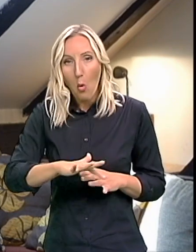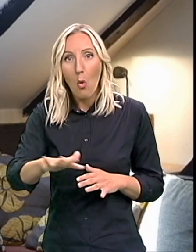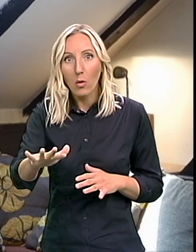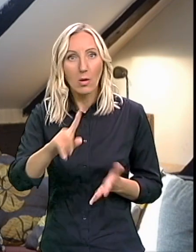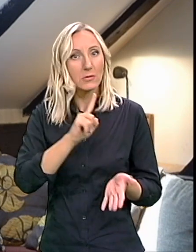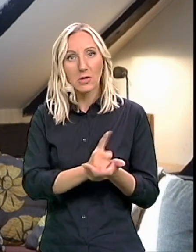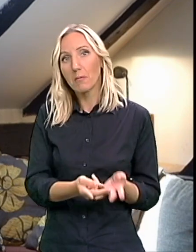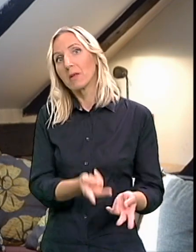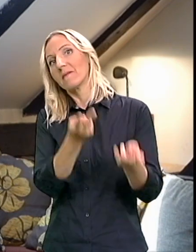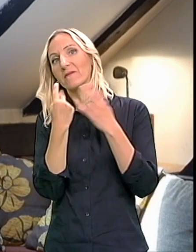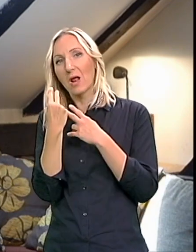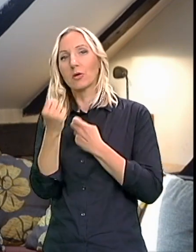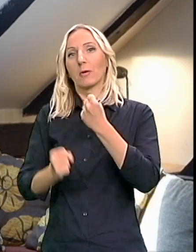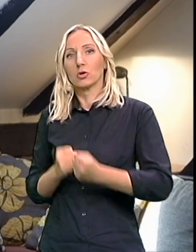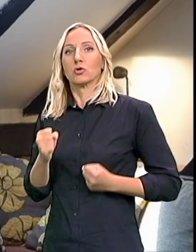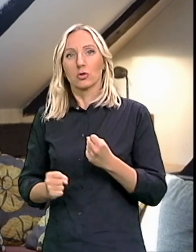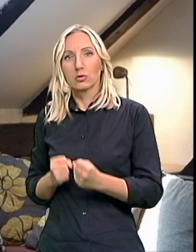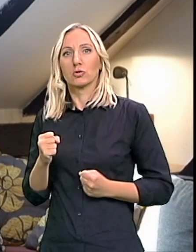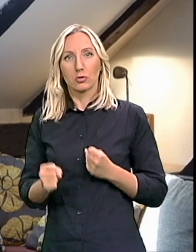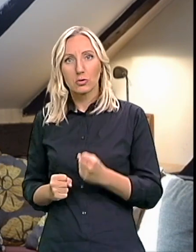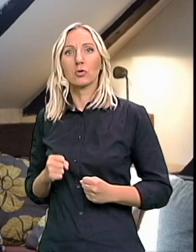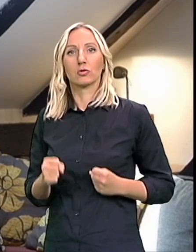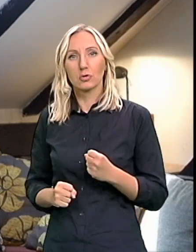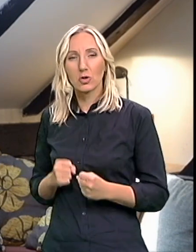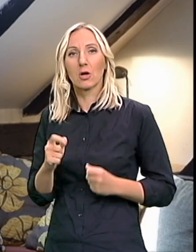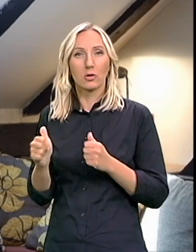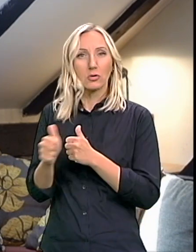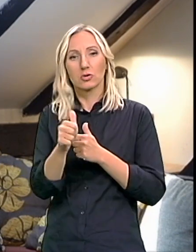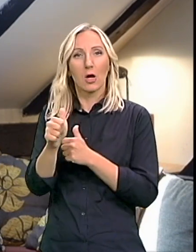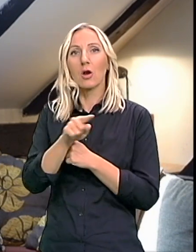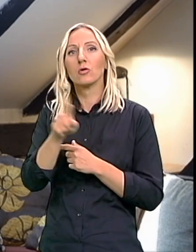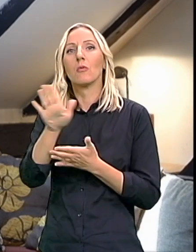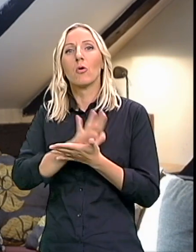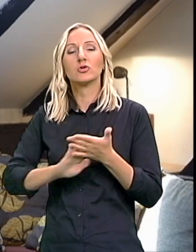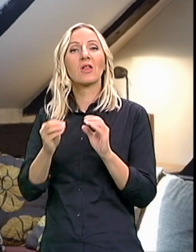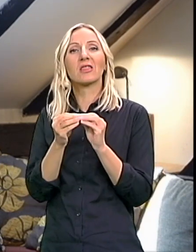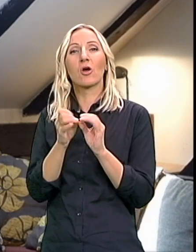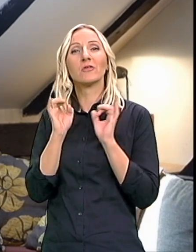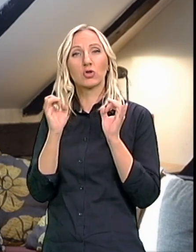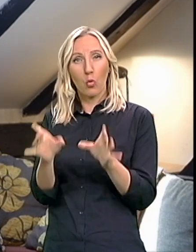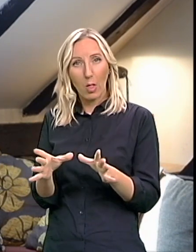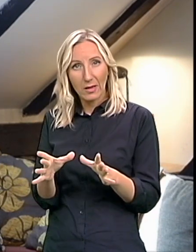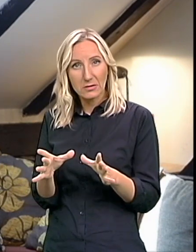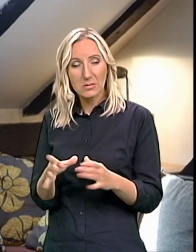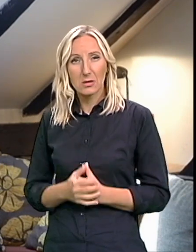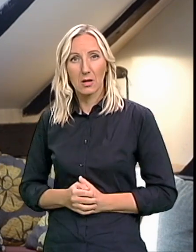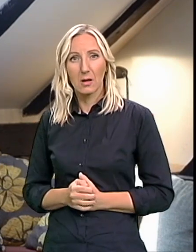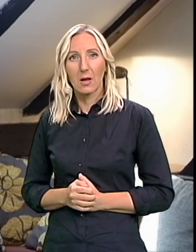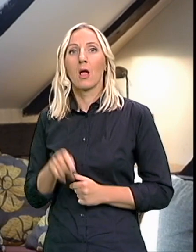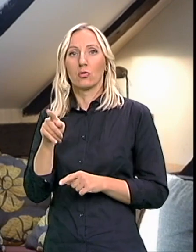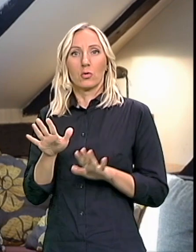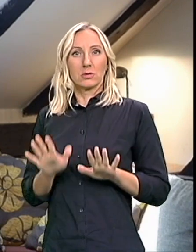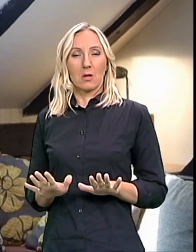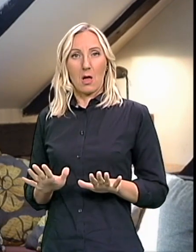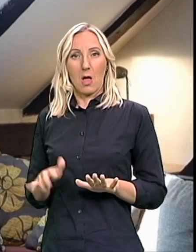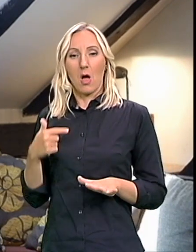se je opet vratio Pa je tako trčkarao Trčkarao Trčkarao Sve do početka Trgovačke ulice Tu je na iza stava